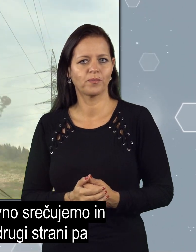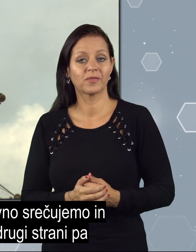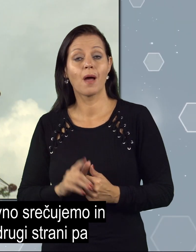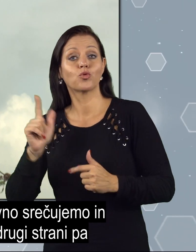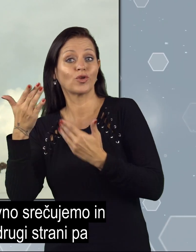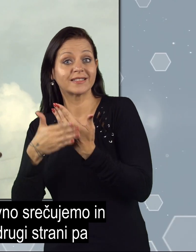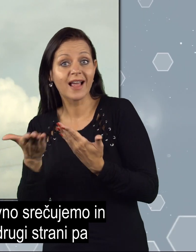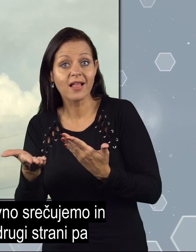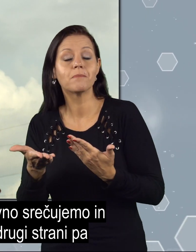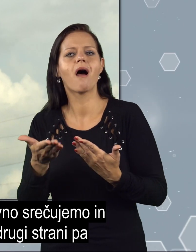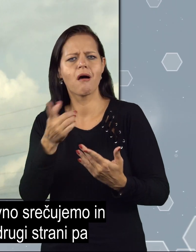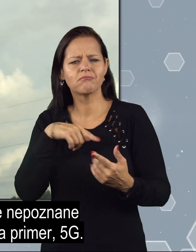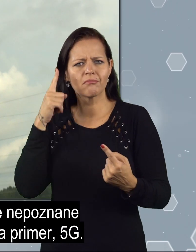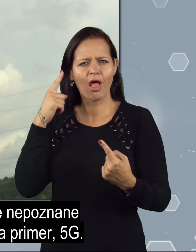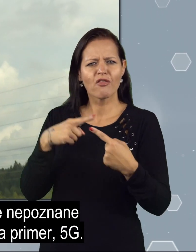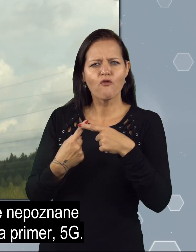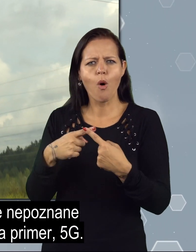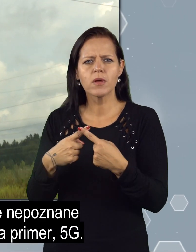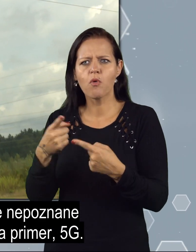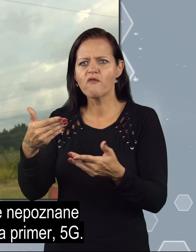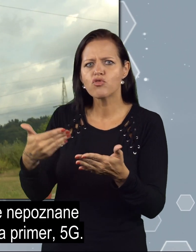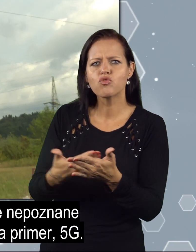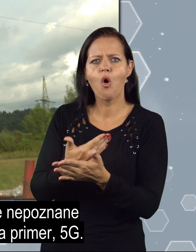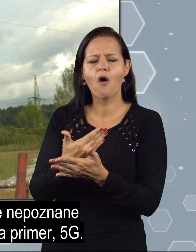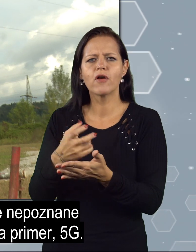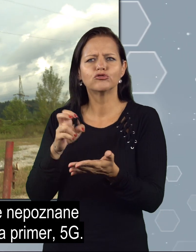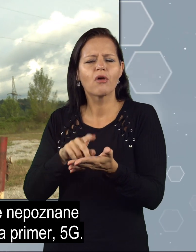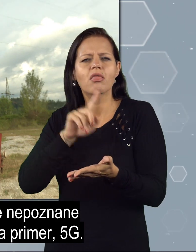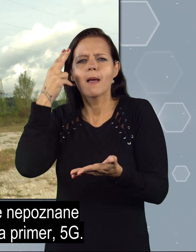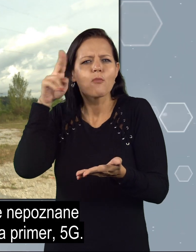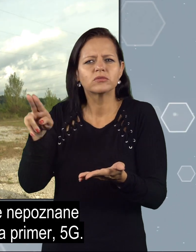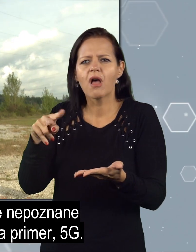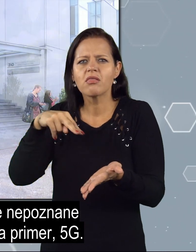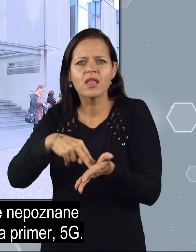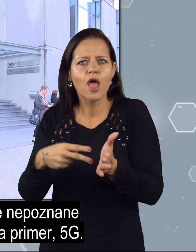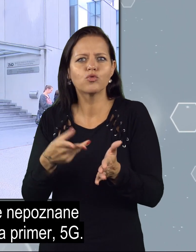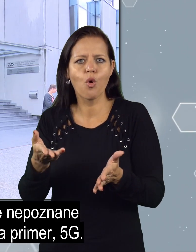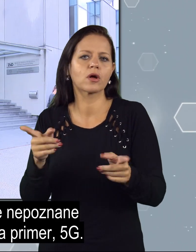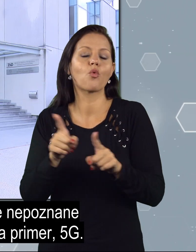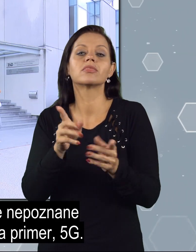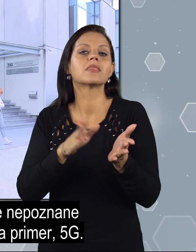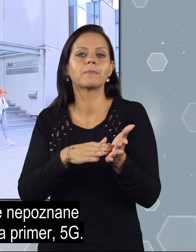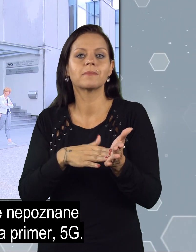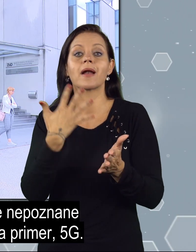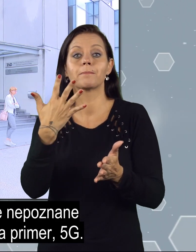Po drugi strani pa dvomimo v nove, še nepoznane tehnologije, kot je, naprimer, 5G.